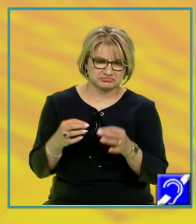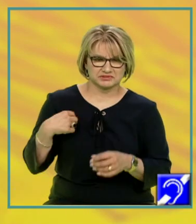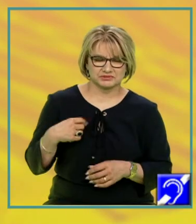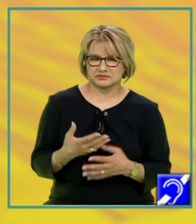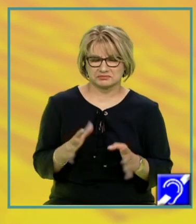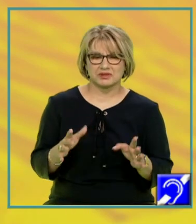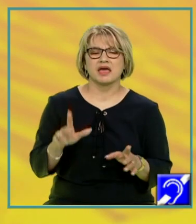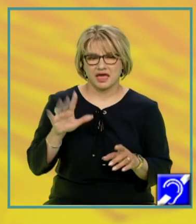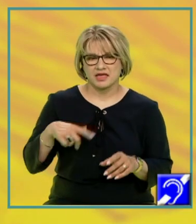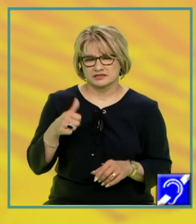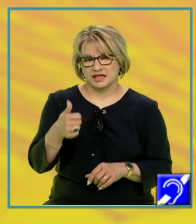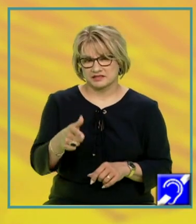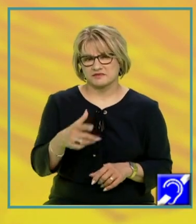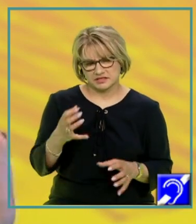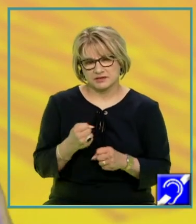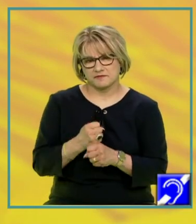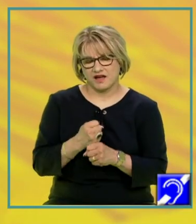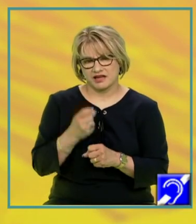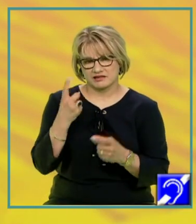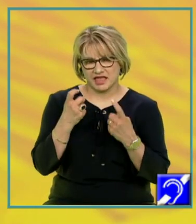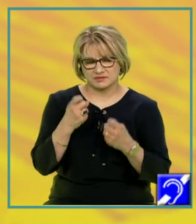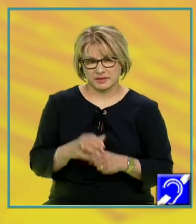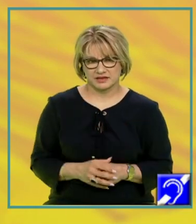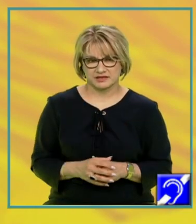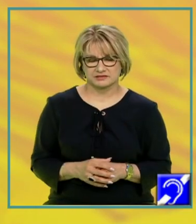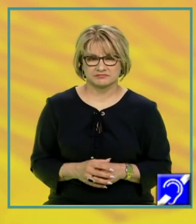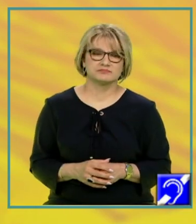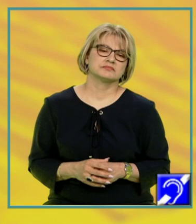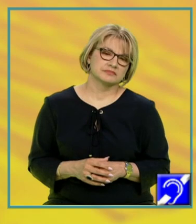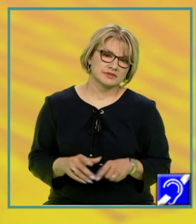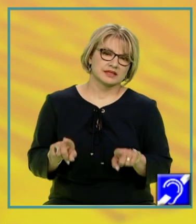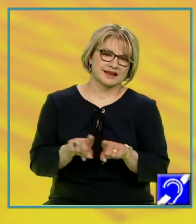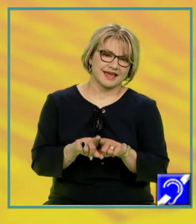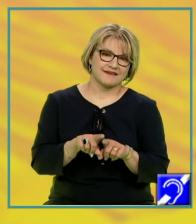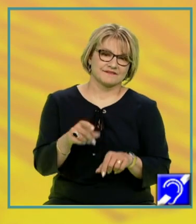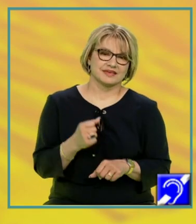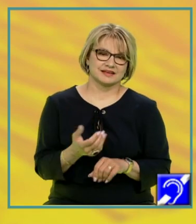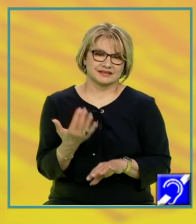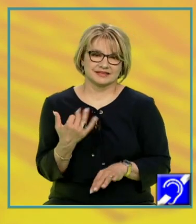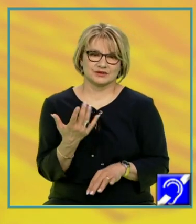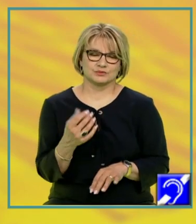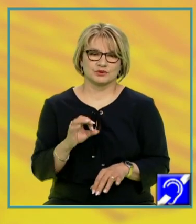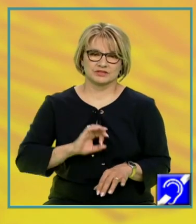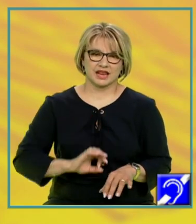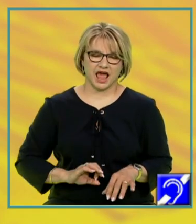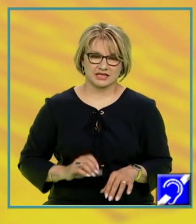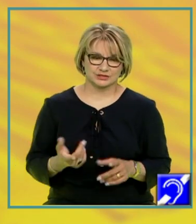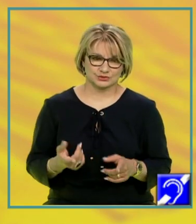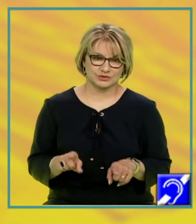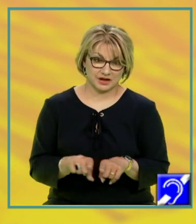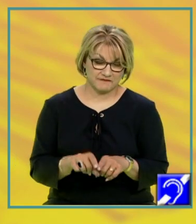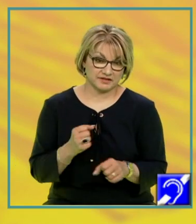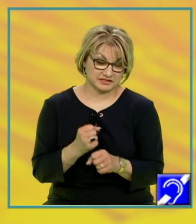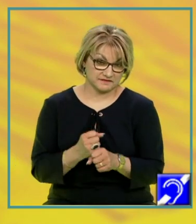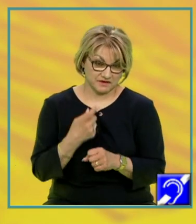adevărată. La fel, propoziția pe care am dat-o mai devreme, apropo de numărul de nasturi pe care i-am, la fel sunt